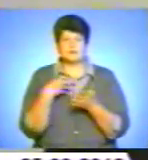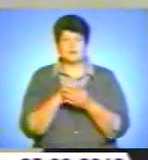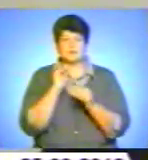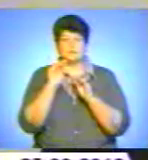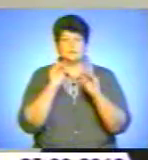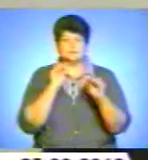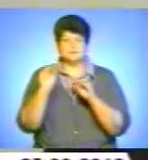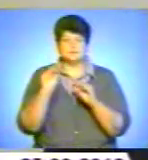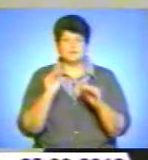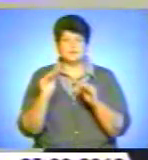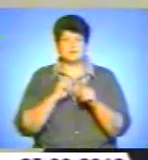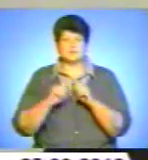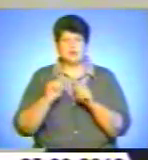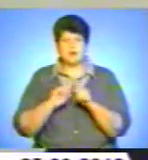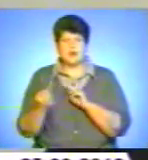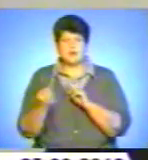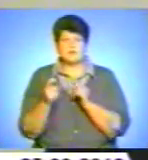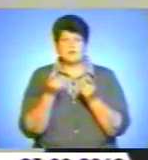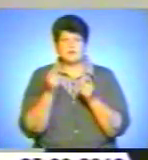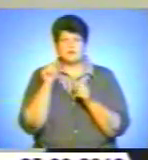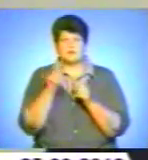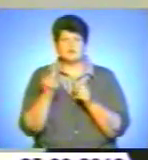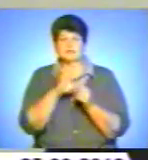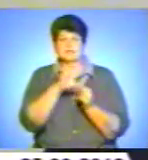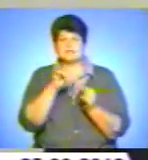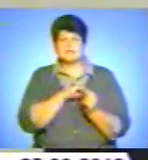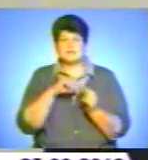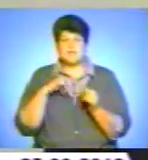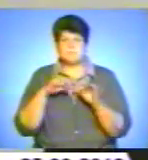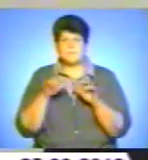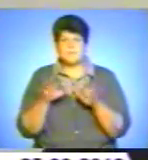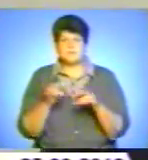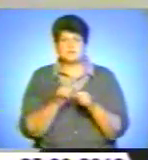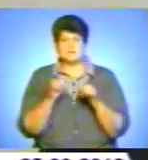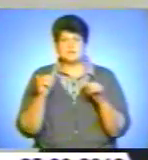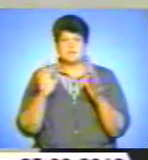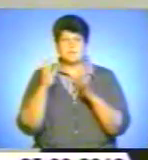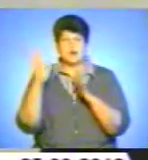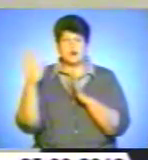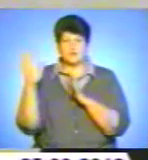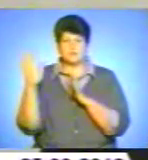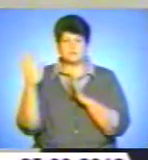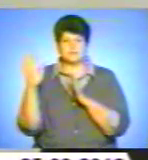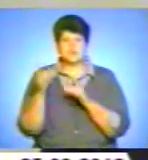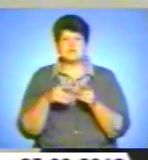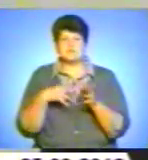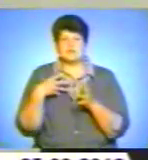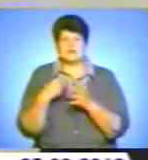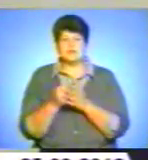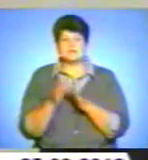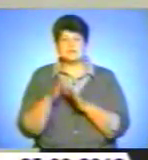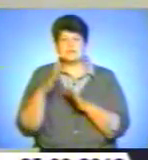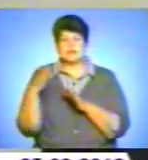ускоряє мало того, що сам процес розвиття парків, зі своєї сторони він ще і